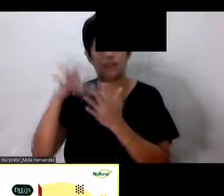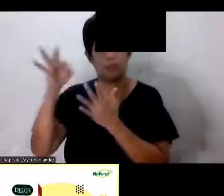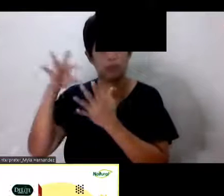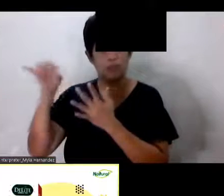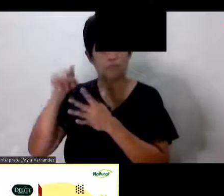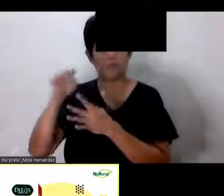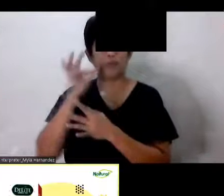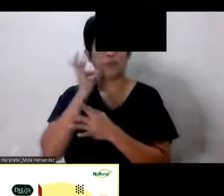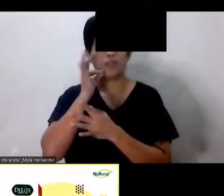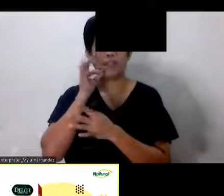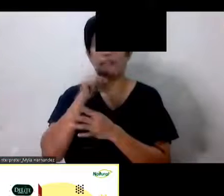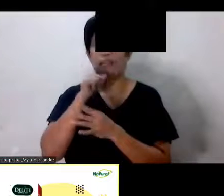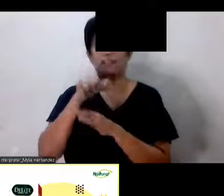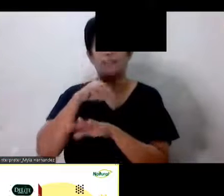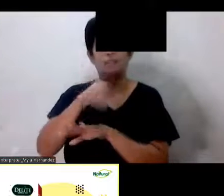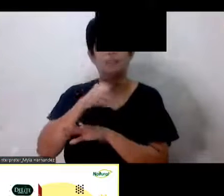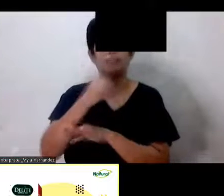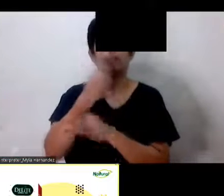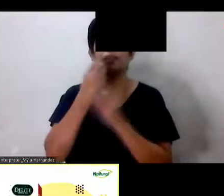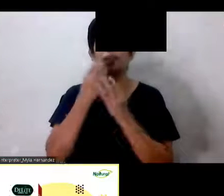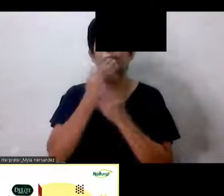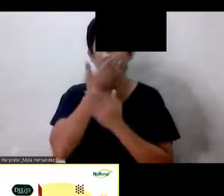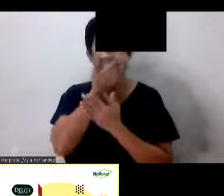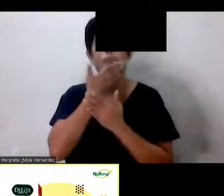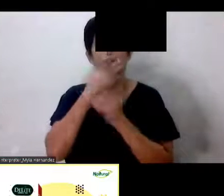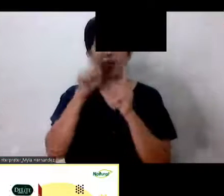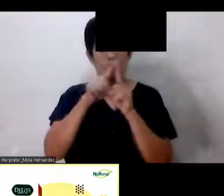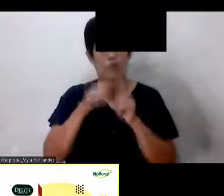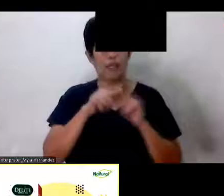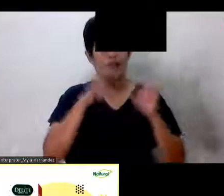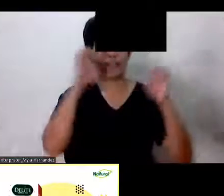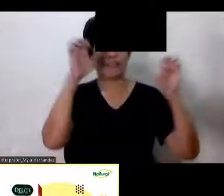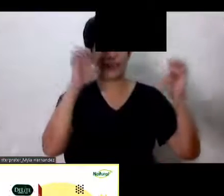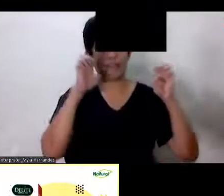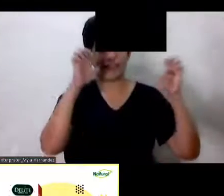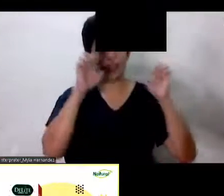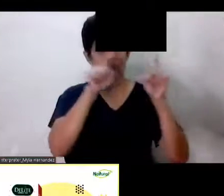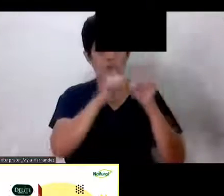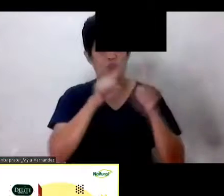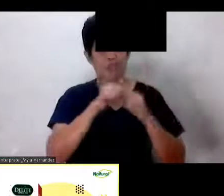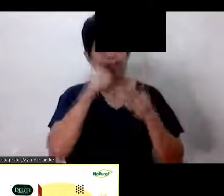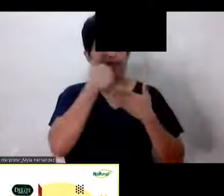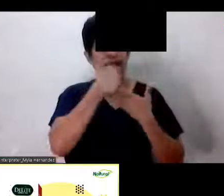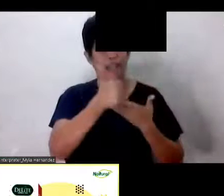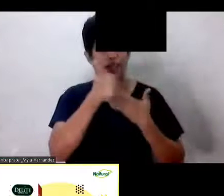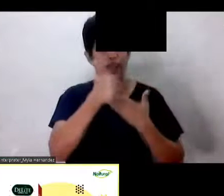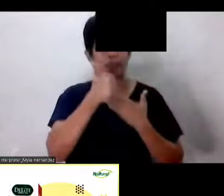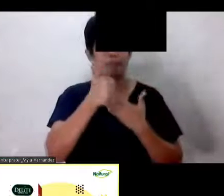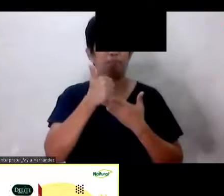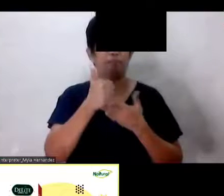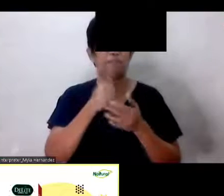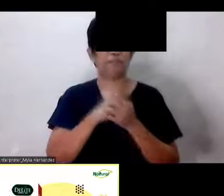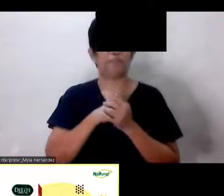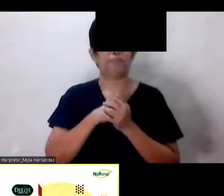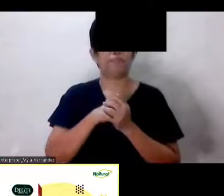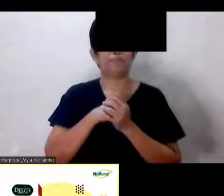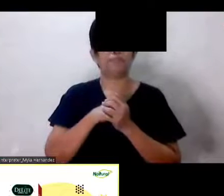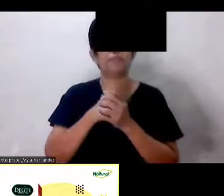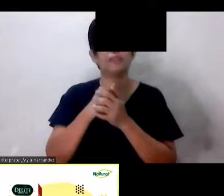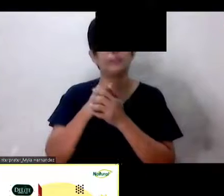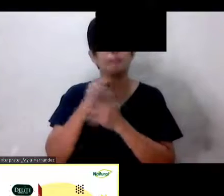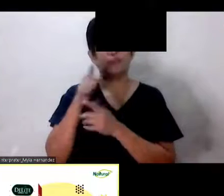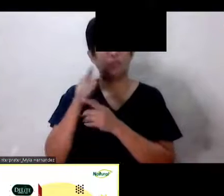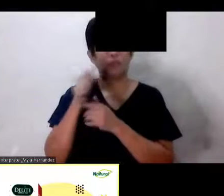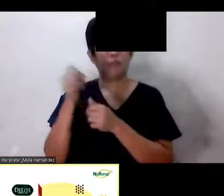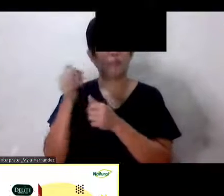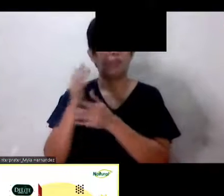matamis Okay At Mag-exercise Exercise also helps Induce regular